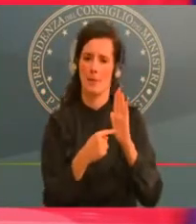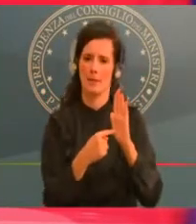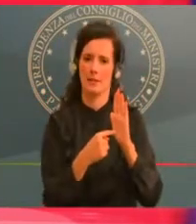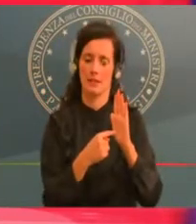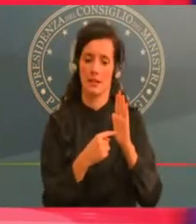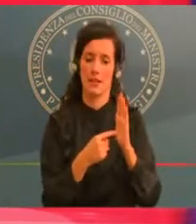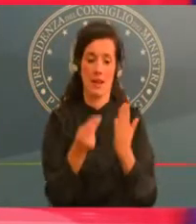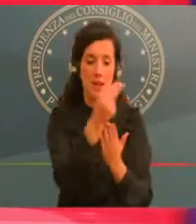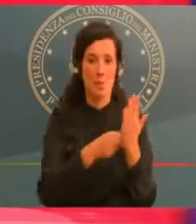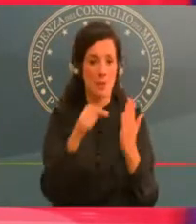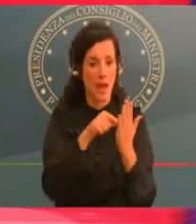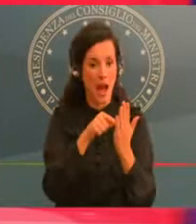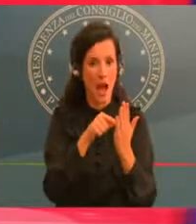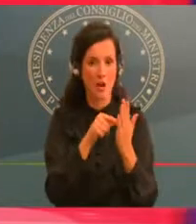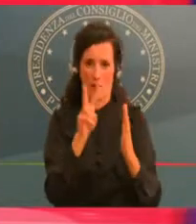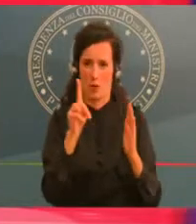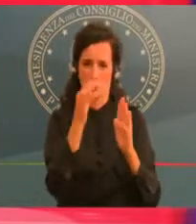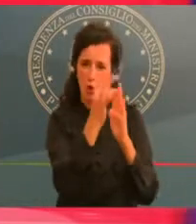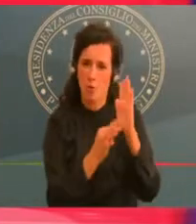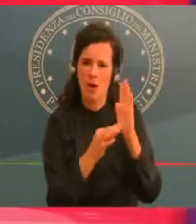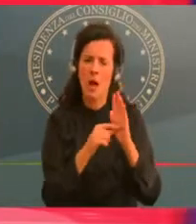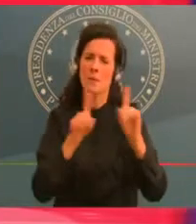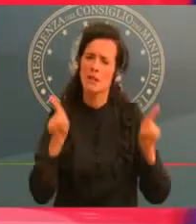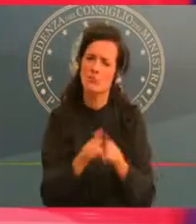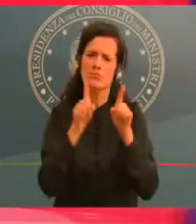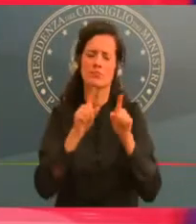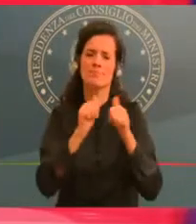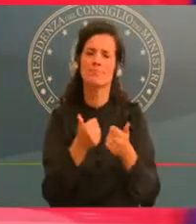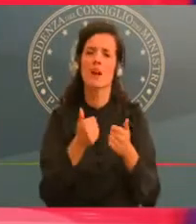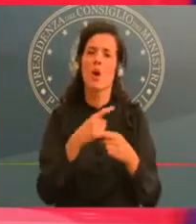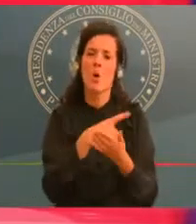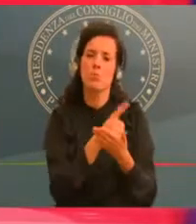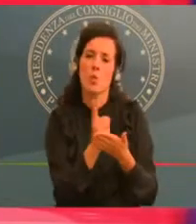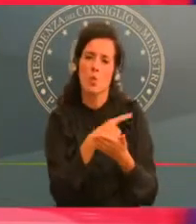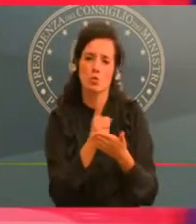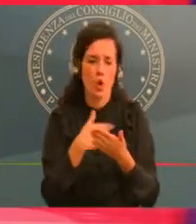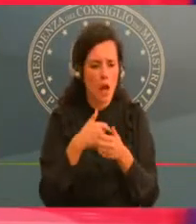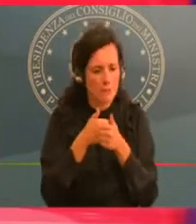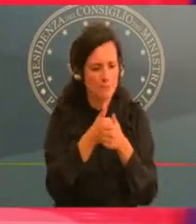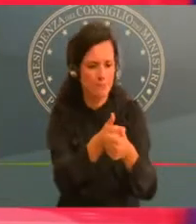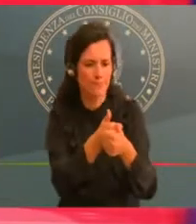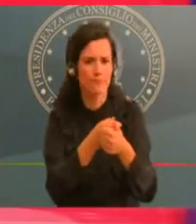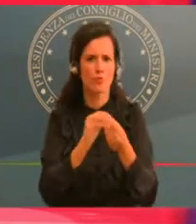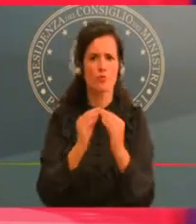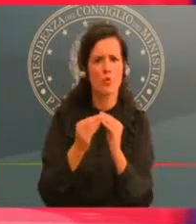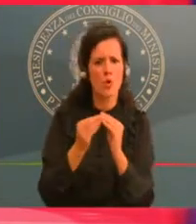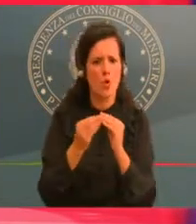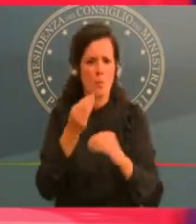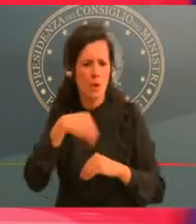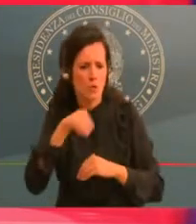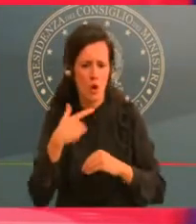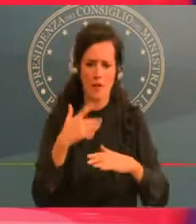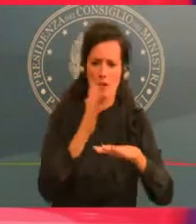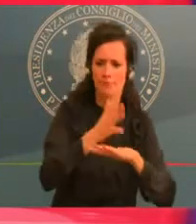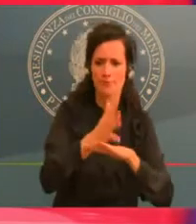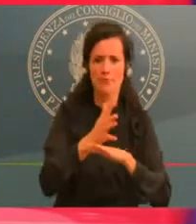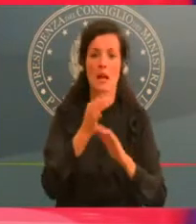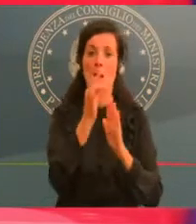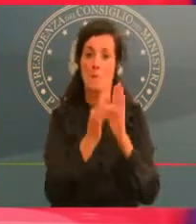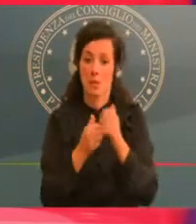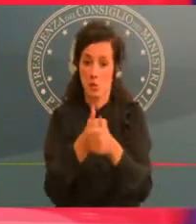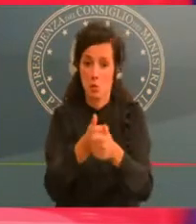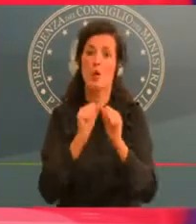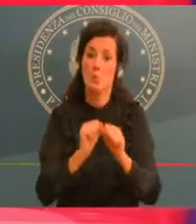differenziate e ben mirate. Più elevati sono la circolazione del virus e il rischio di tenuta dei